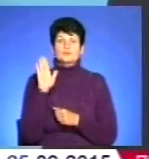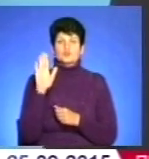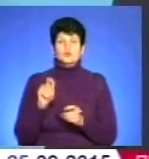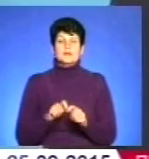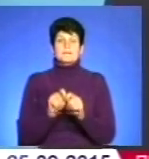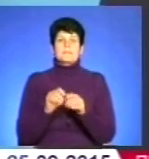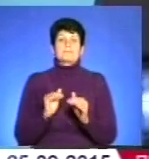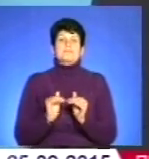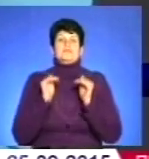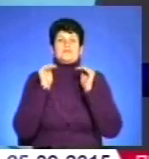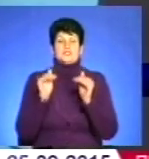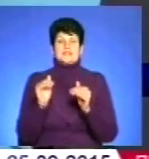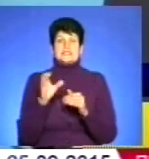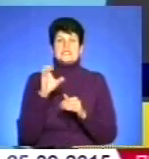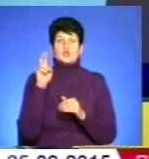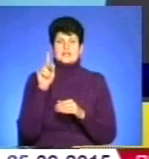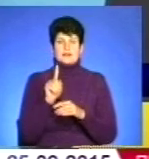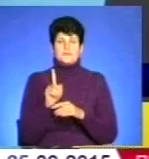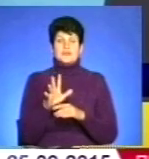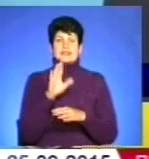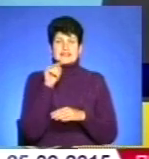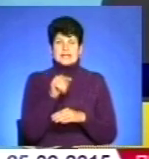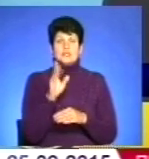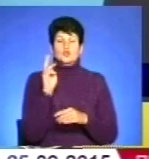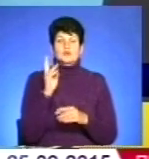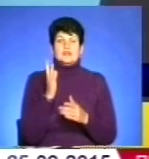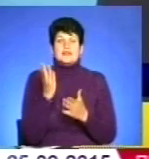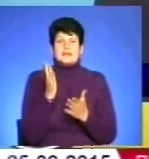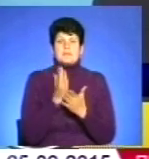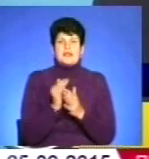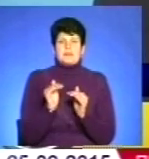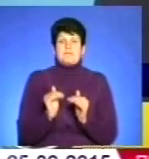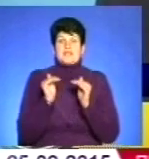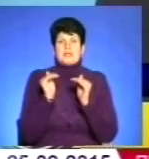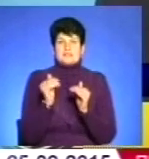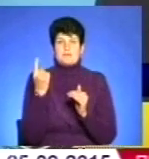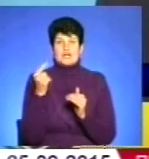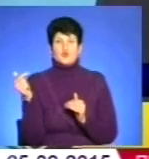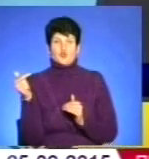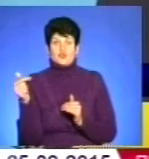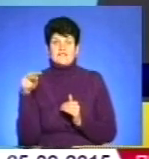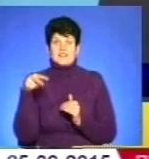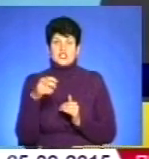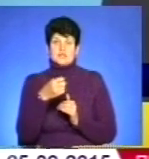соціальних стандартів, А саме ті стандарти, які мали підвищуватись з 1 грудня 2015